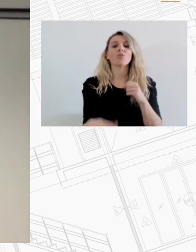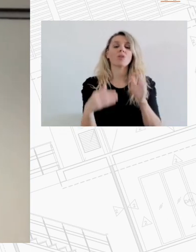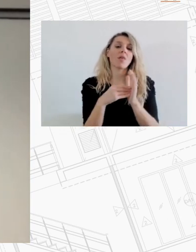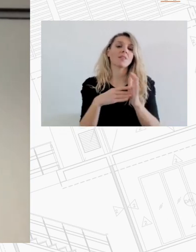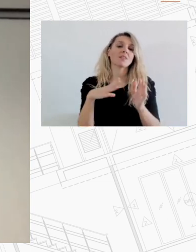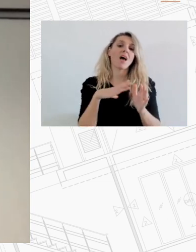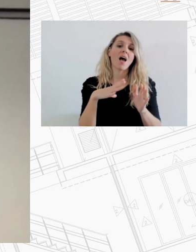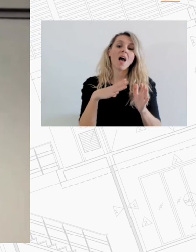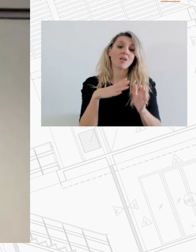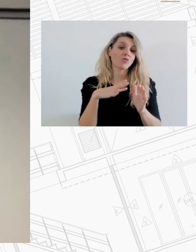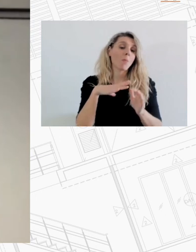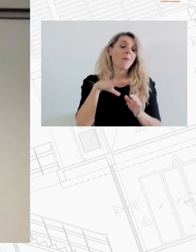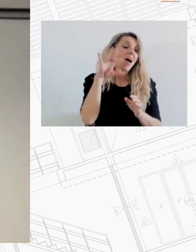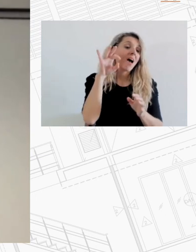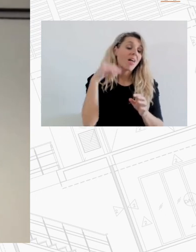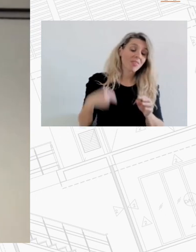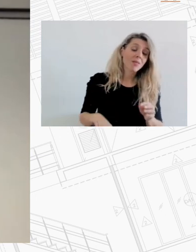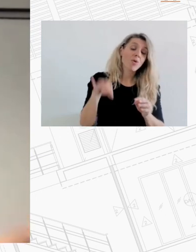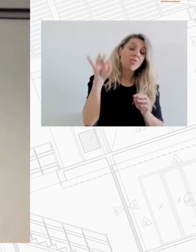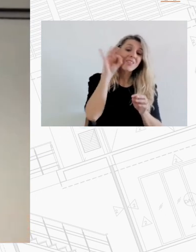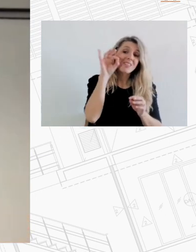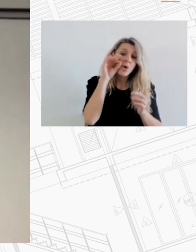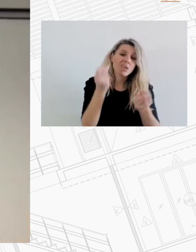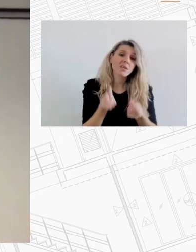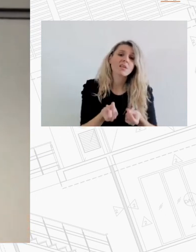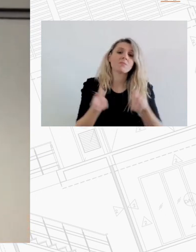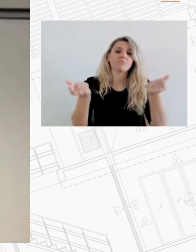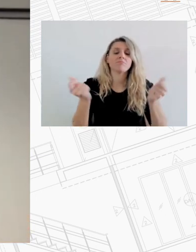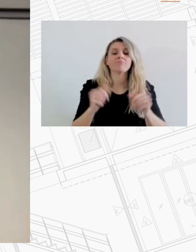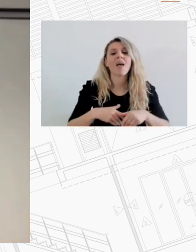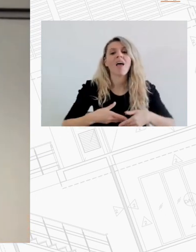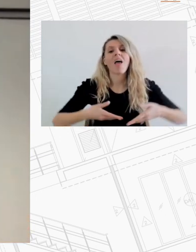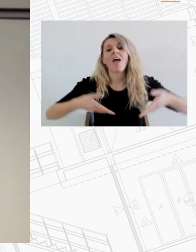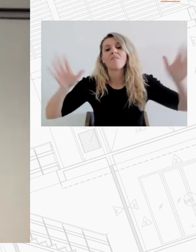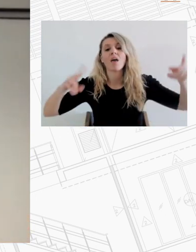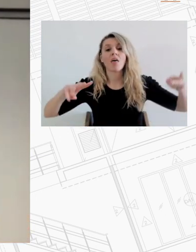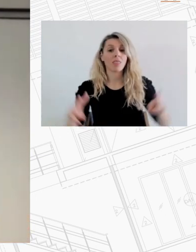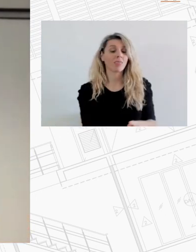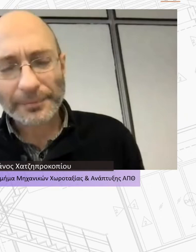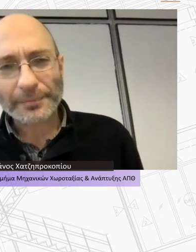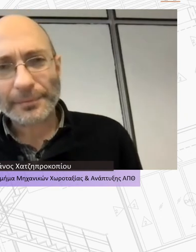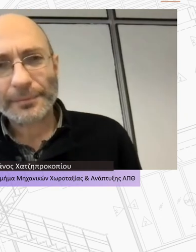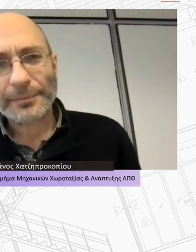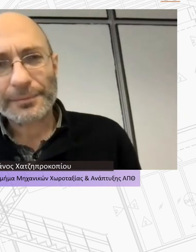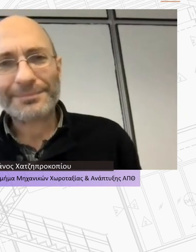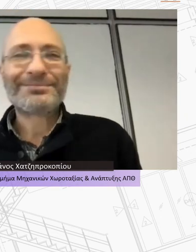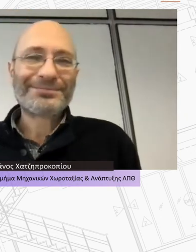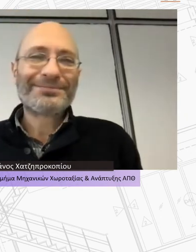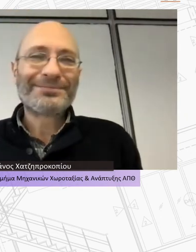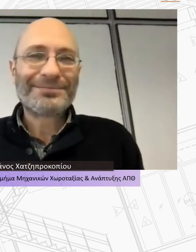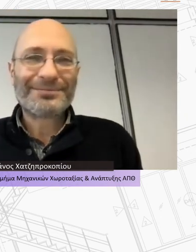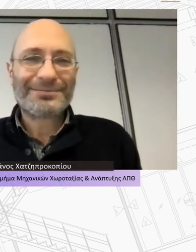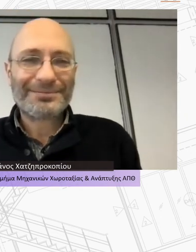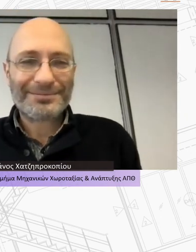μέναν στο Δήμο το 2011 λιγότεροι από το 1991 Κύριε Καφέτζο Βοκοπίου με αυτό να κλείσουμε γιατί έχουμε νομίζω λίγο χρόνο και θα